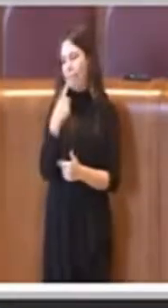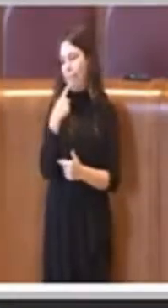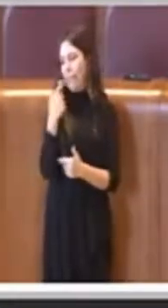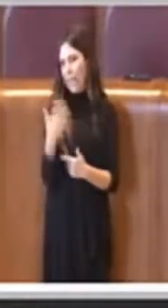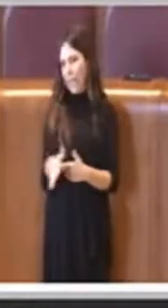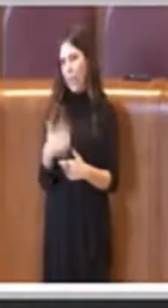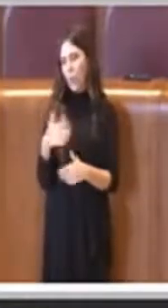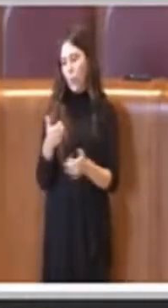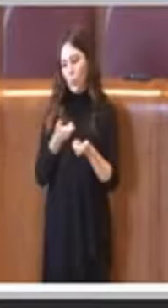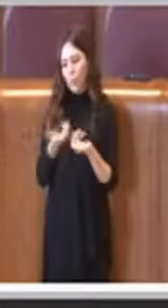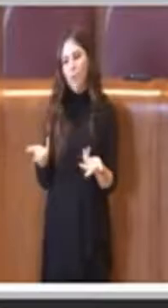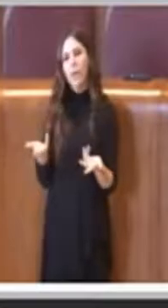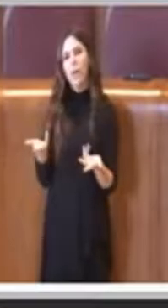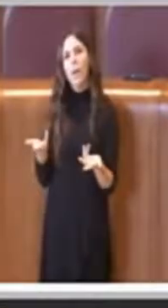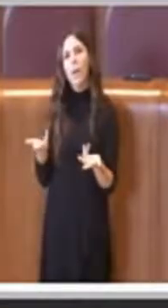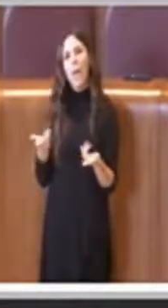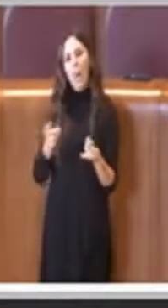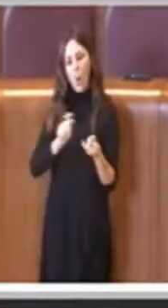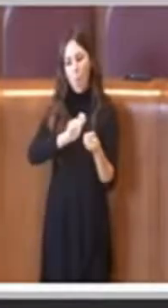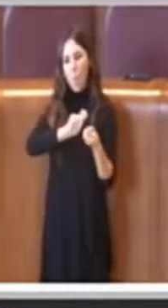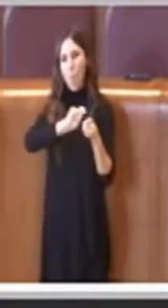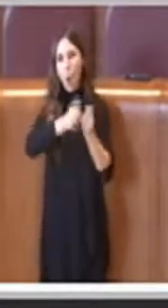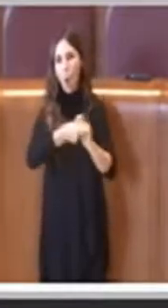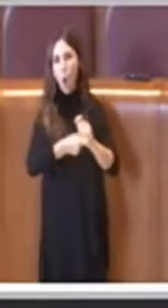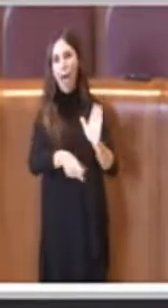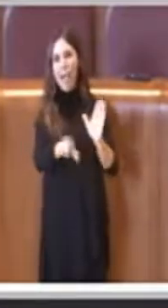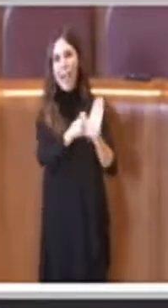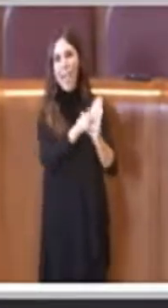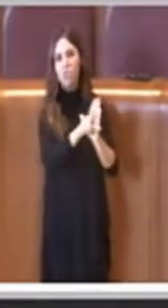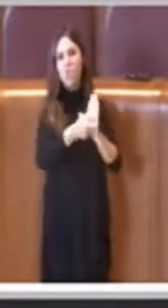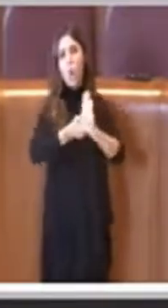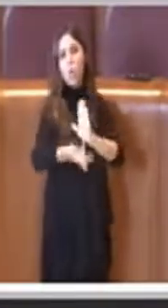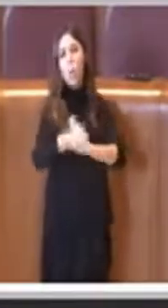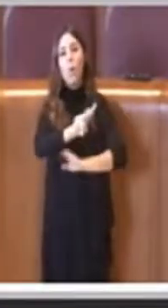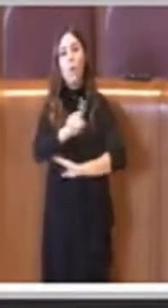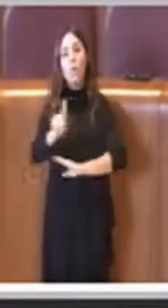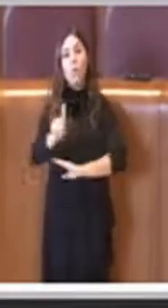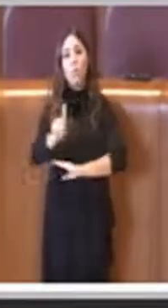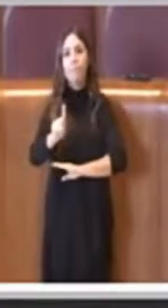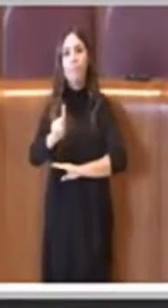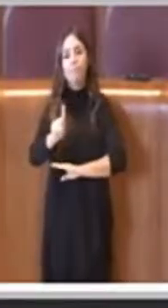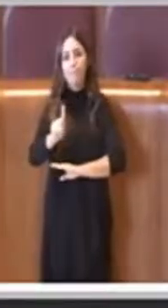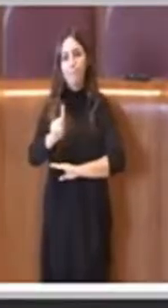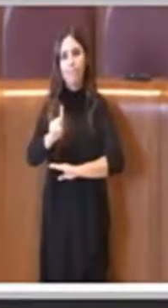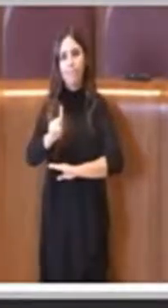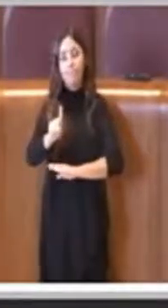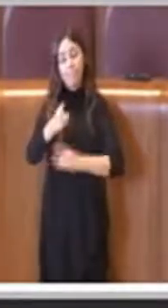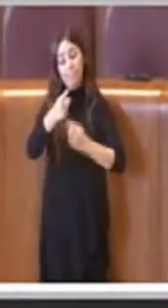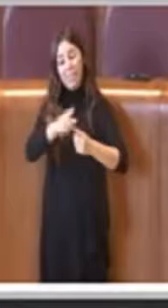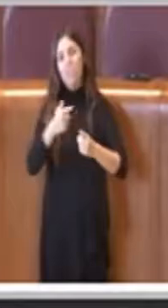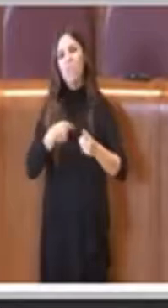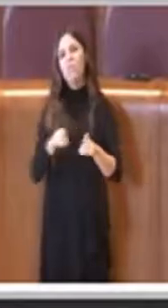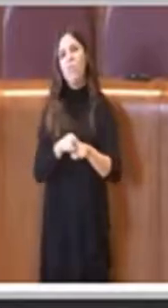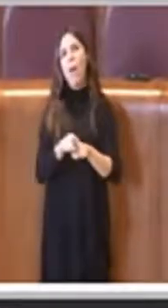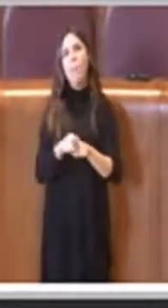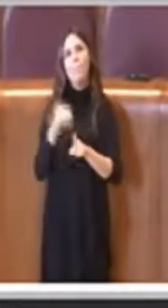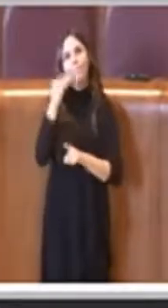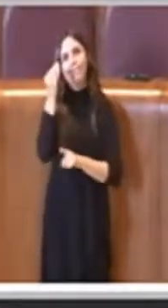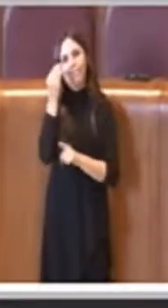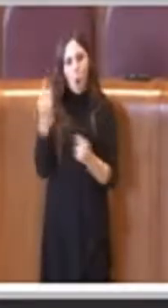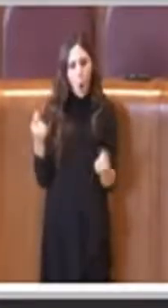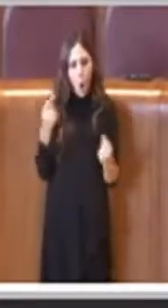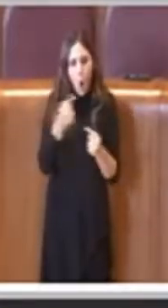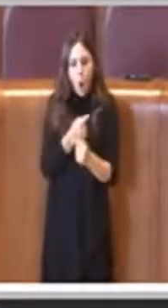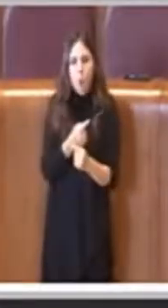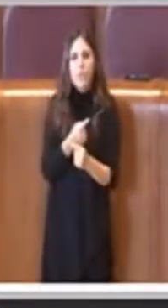alla modifica della legge numero 21 e diciamo allora qui c'è una contraddizione, nel senso si chiede